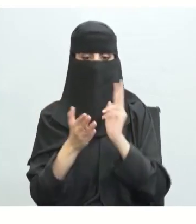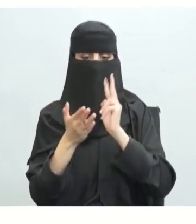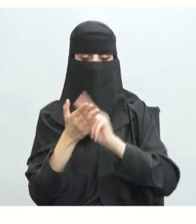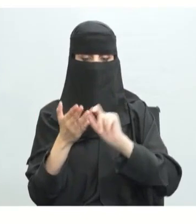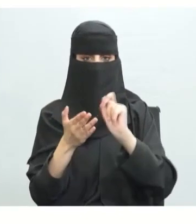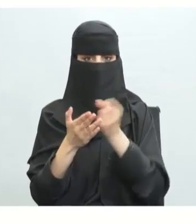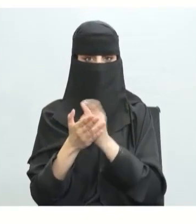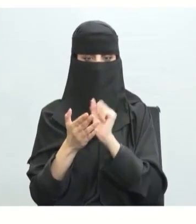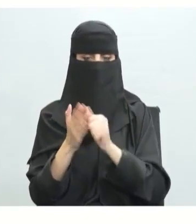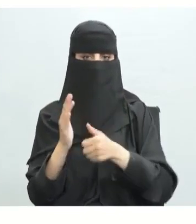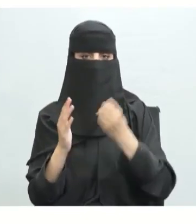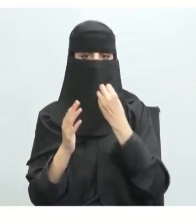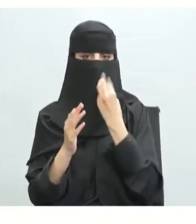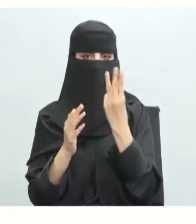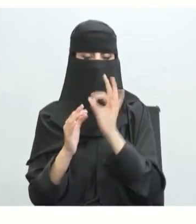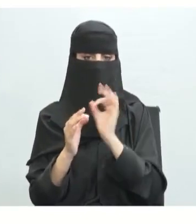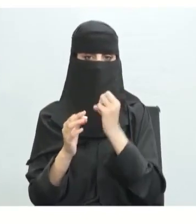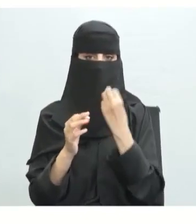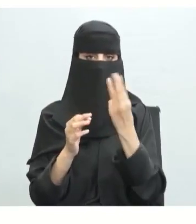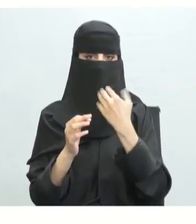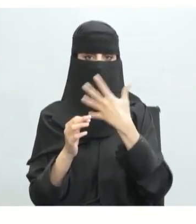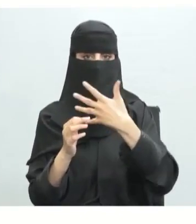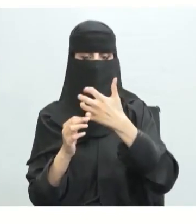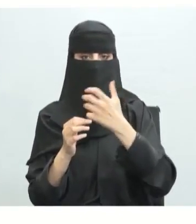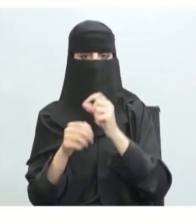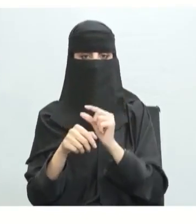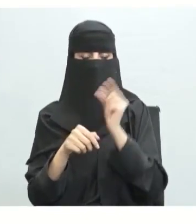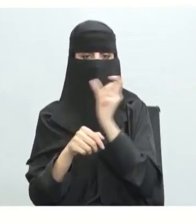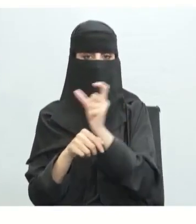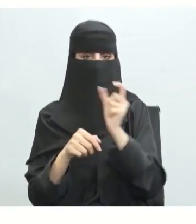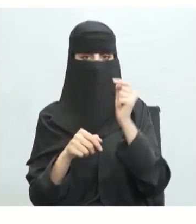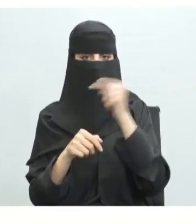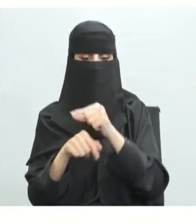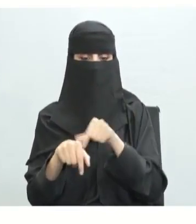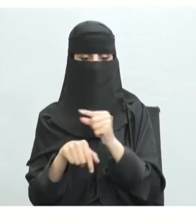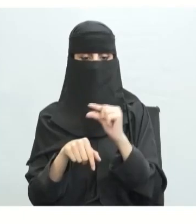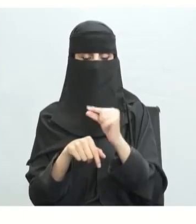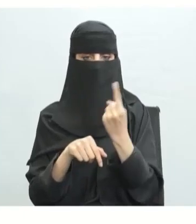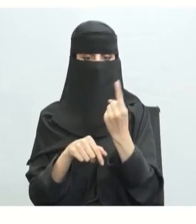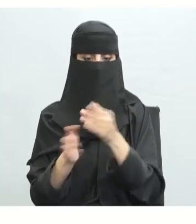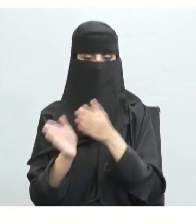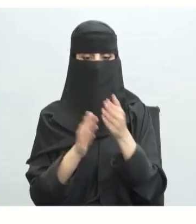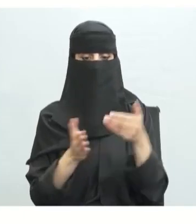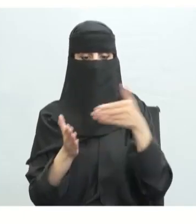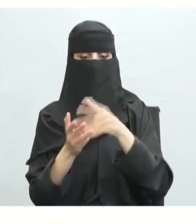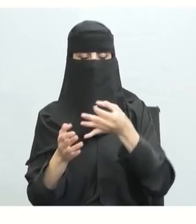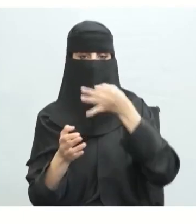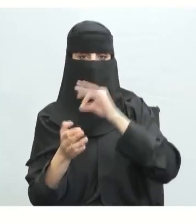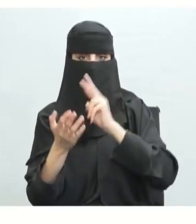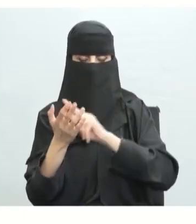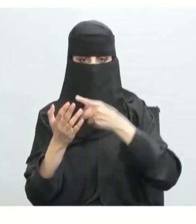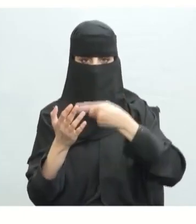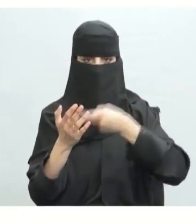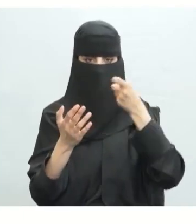فهم تفصيلات الموضوع أيضا تستفيد من أعراف الكتاب لزيادة سرعتك القرائية وأخيرا تستخدم